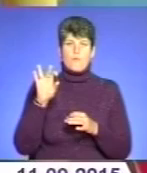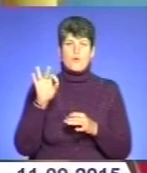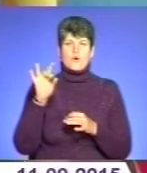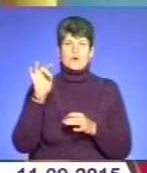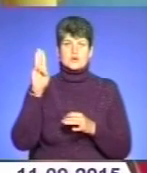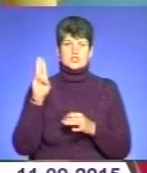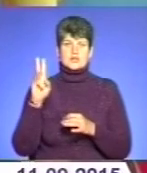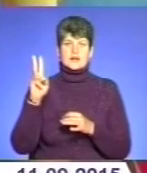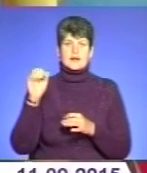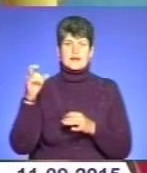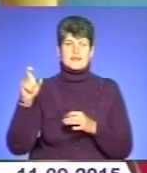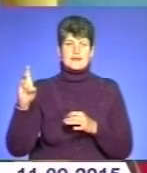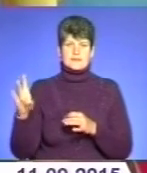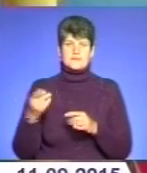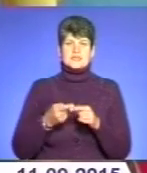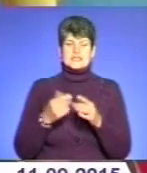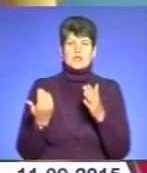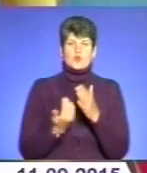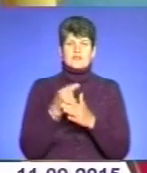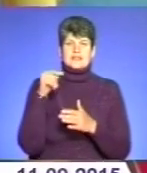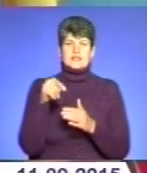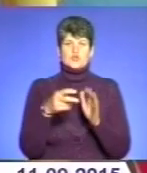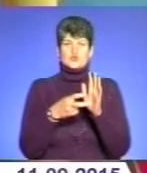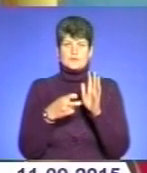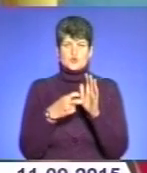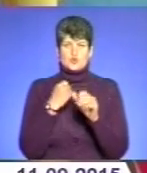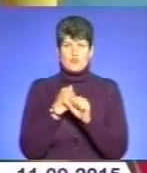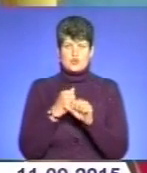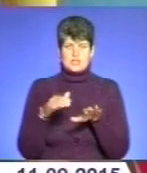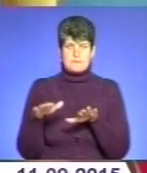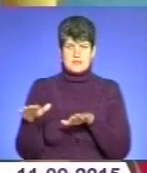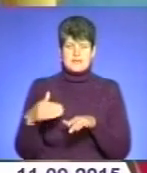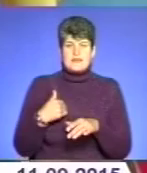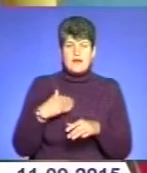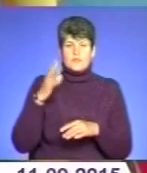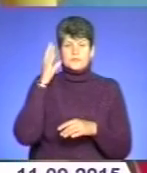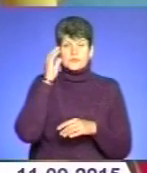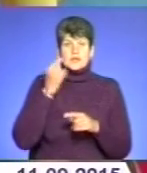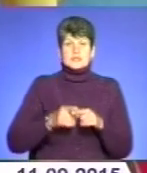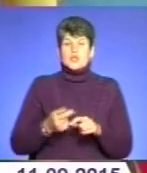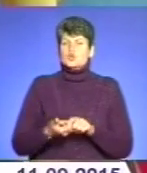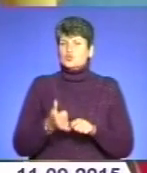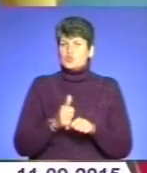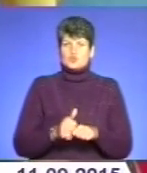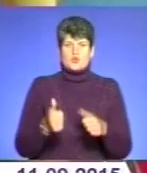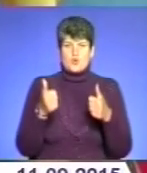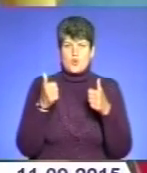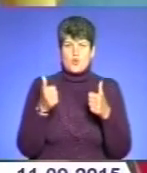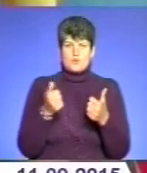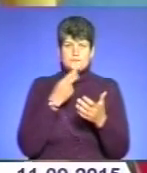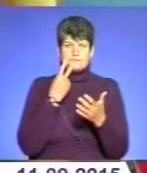Це нові 1700 робочих місць. Я рахую, що це дуже хороший сигнал. І